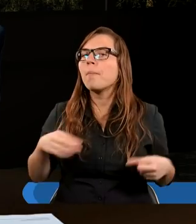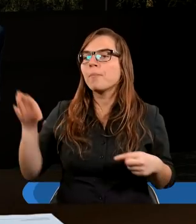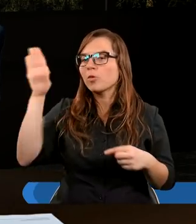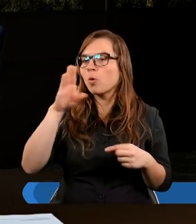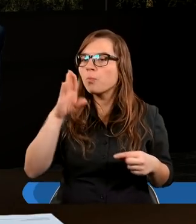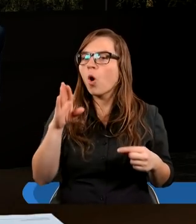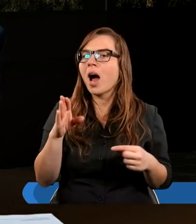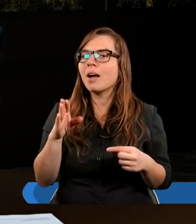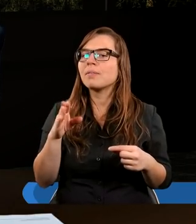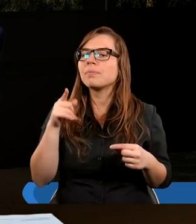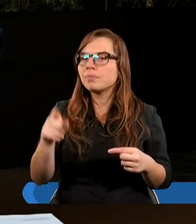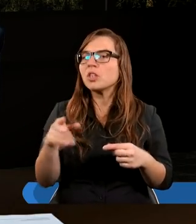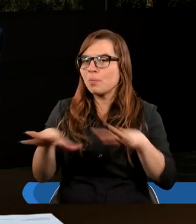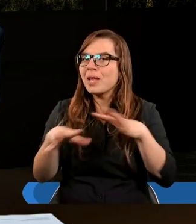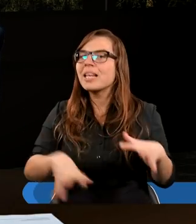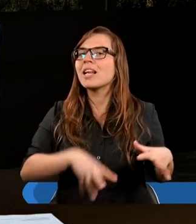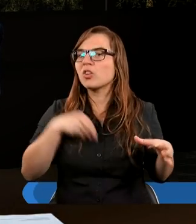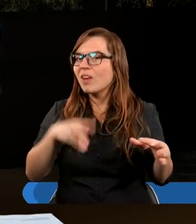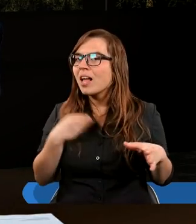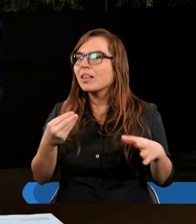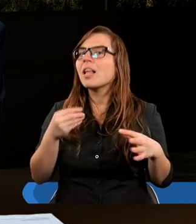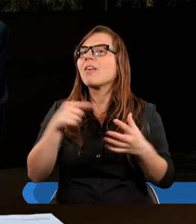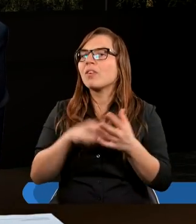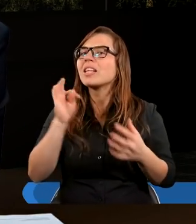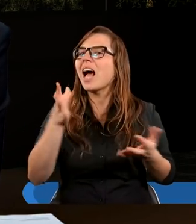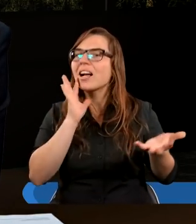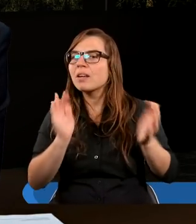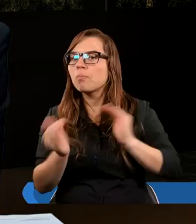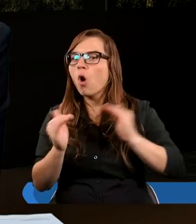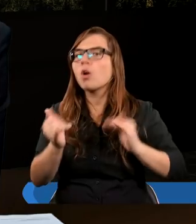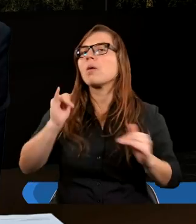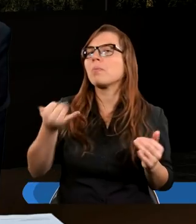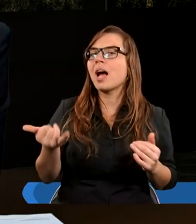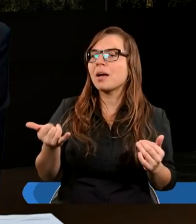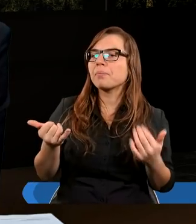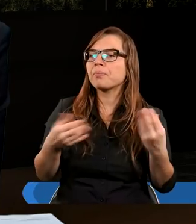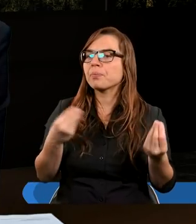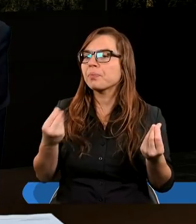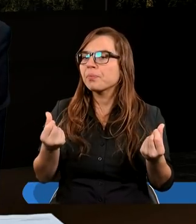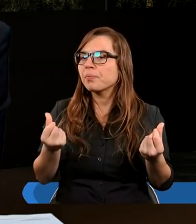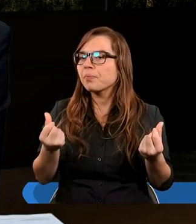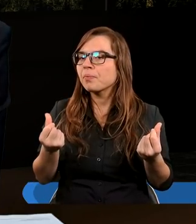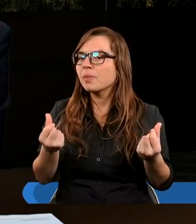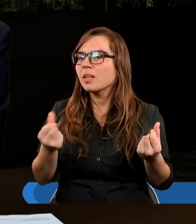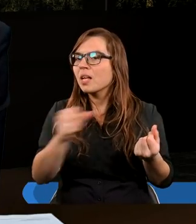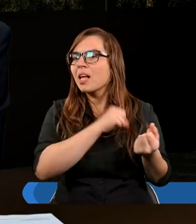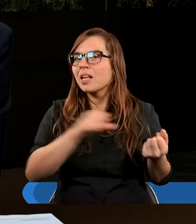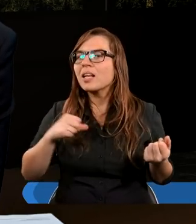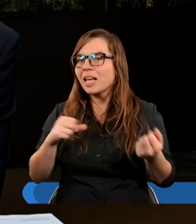Dlatego było miejsce najświętsze, miejsce święte. I w taki sposób, tak jakby wszystko inne było mniej święte. Znaczy, mówiąc, samo